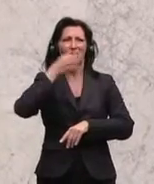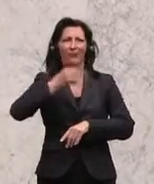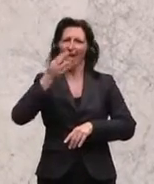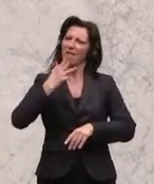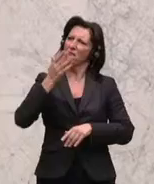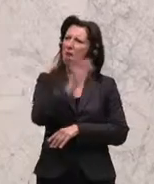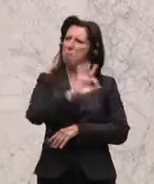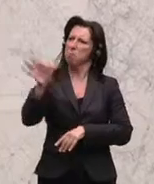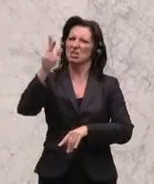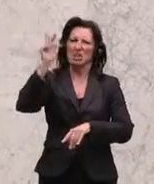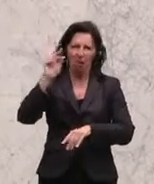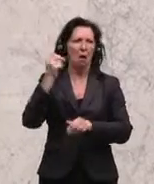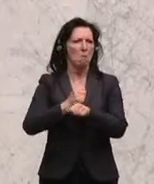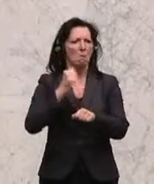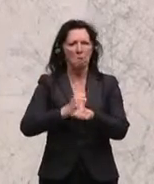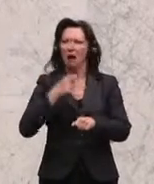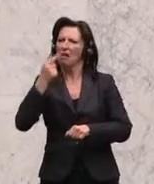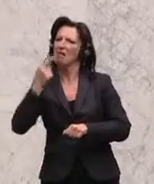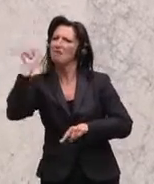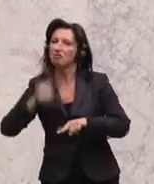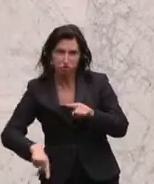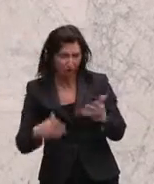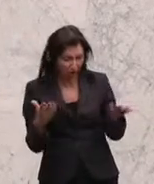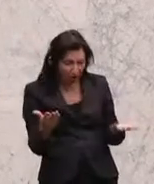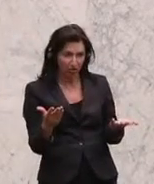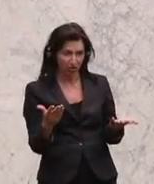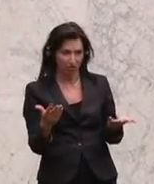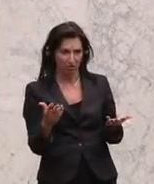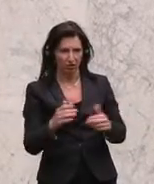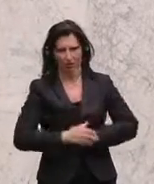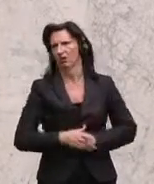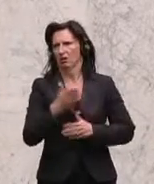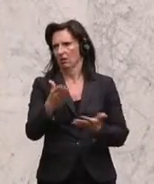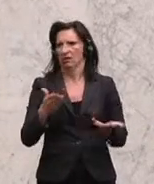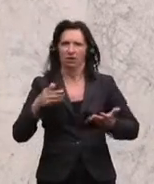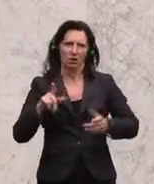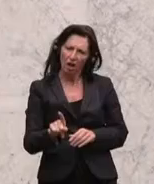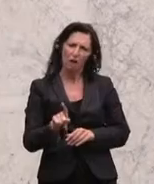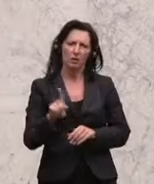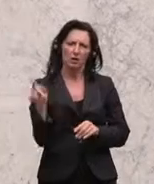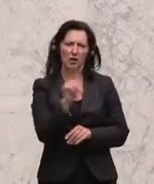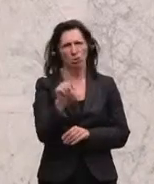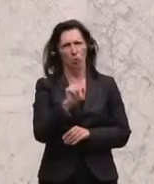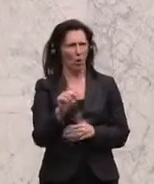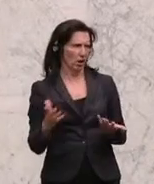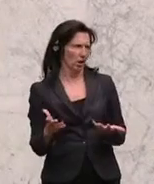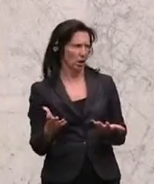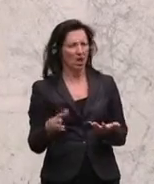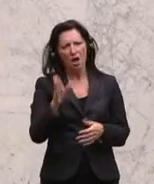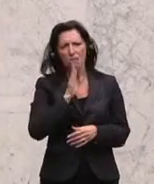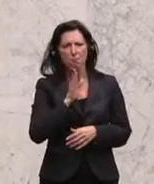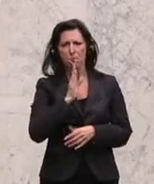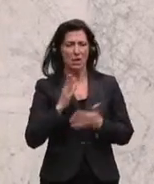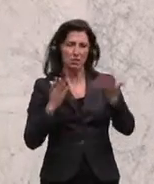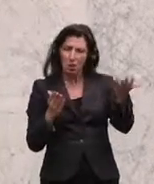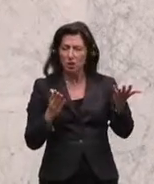schade. Das hat dieses Land mit den vielen fleißigen Menschen, die tagtäglich zur Arbeit gehen, wirklich nicht verdient. Das haben die Pensionisten nicht verdient, die